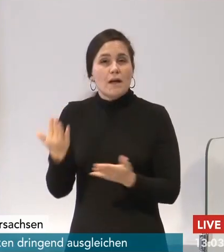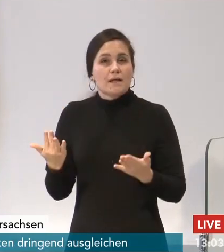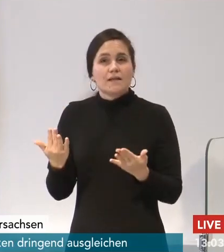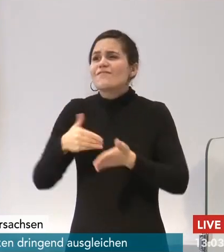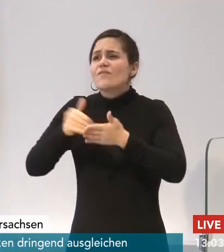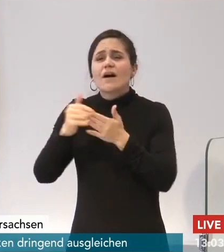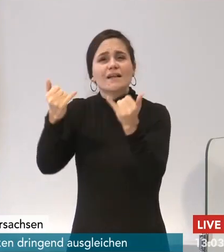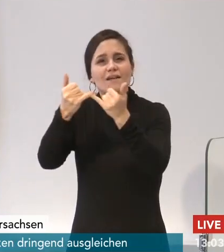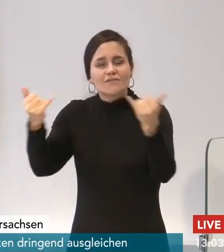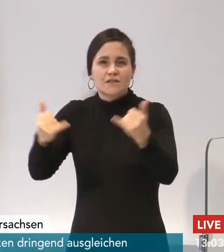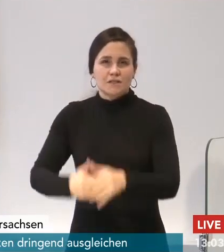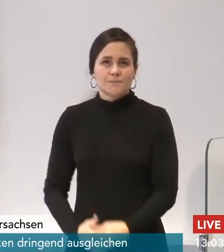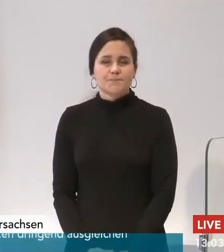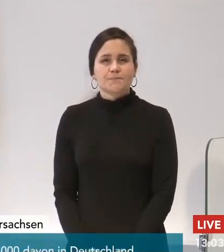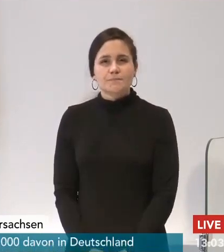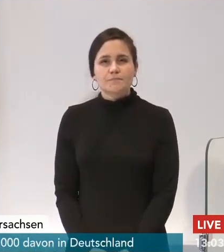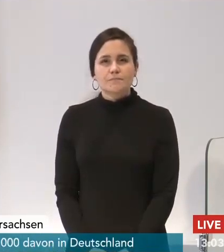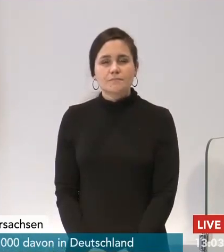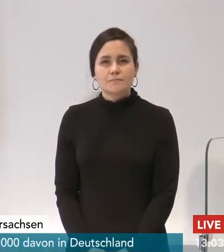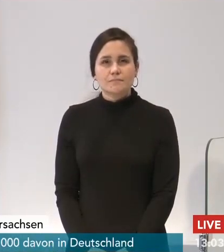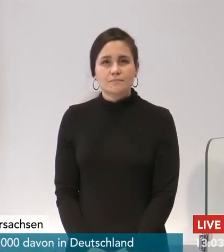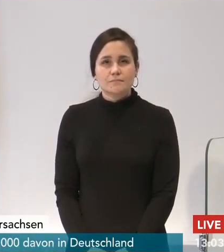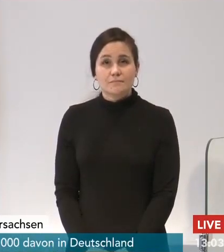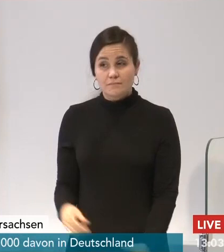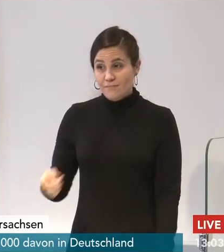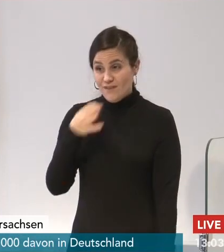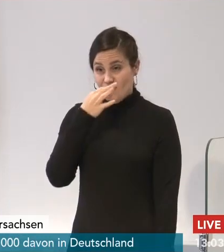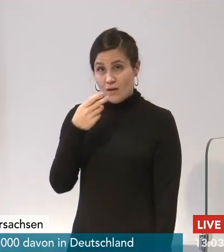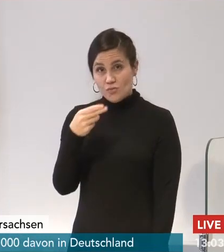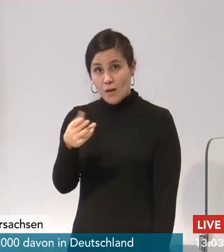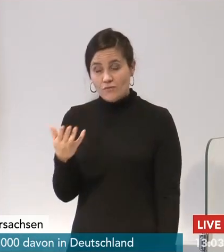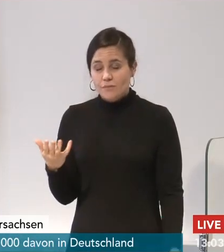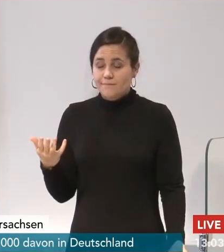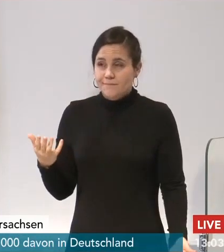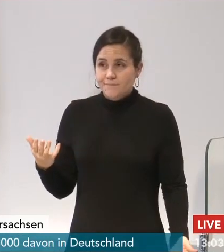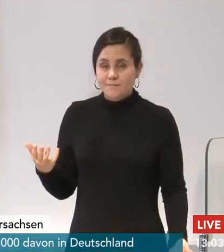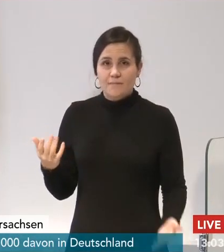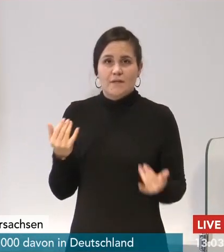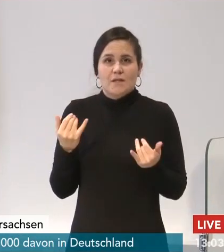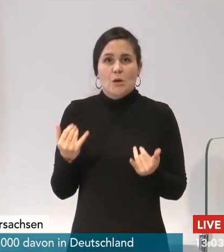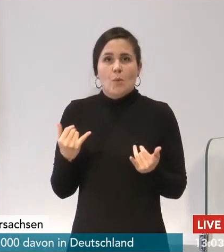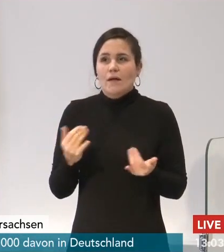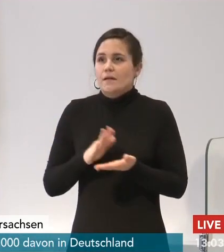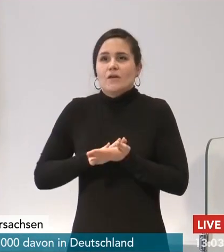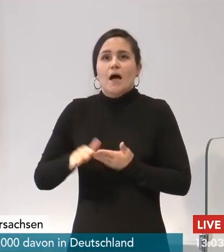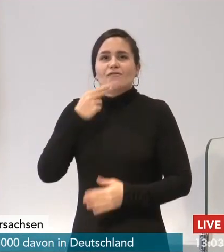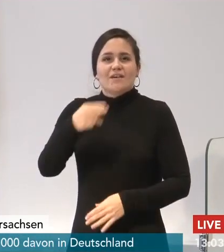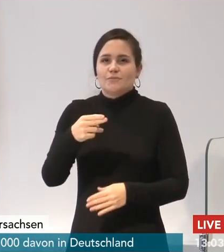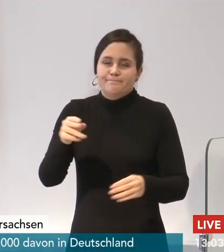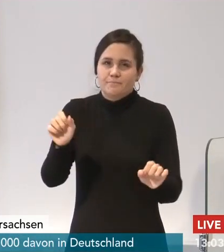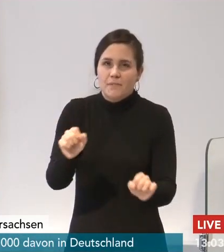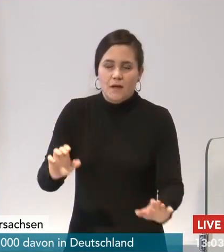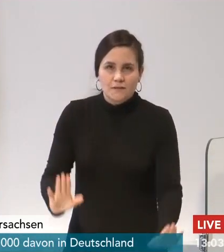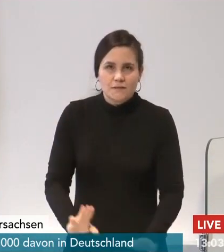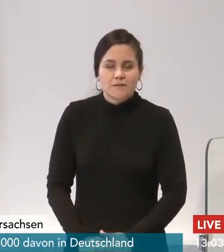Diese Frage zu beantworten ist unter diesen Vorzeichen alles andere als einfach. Und ich möchte gerne